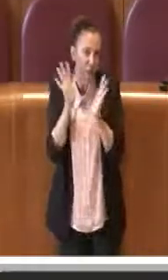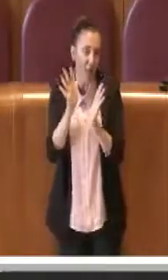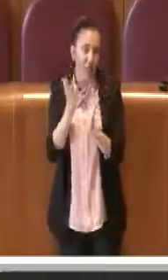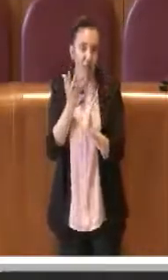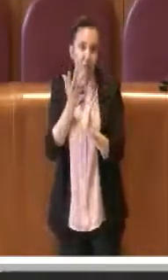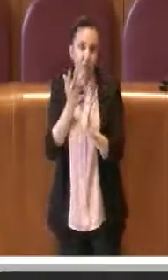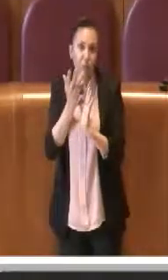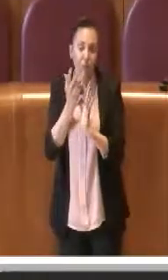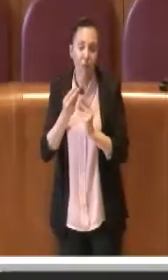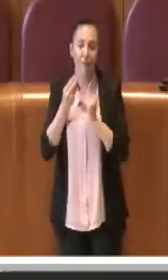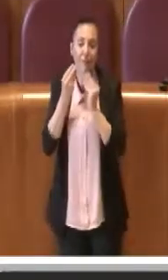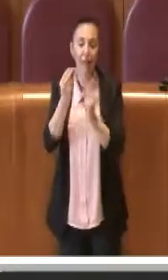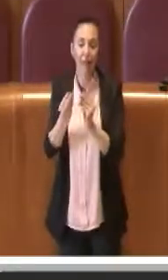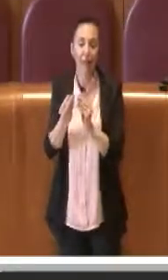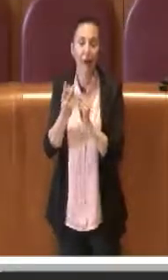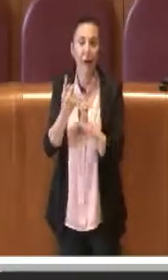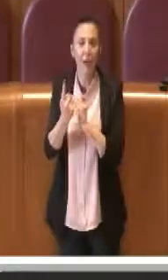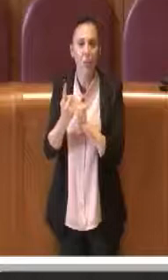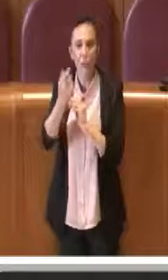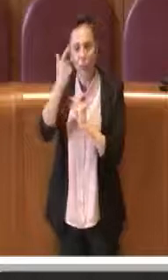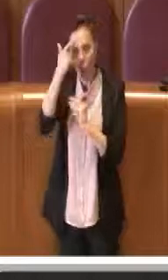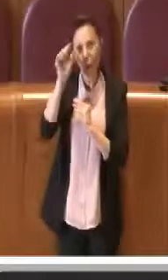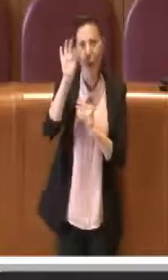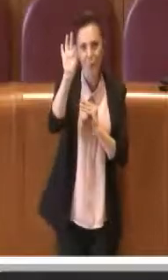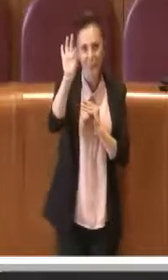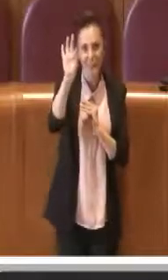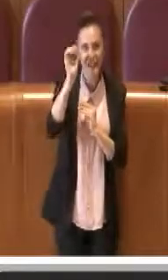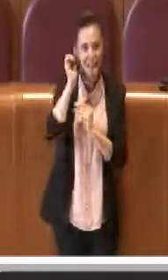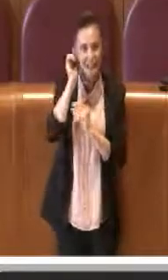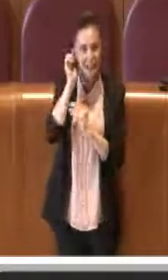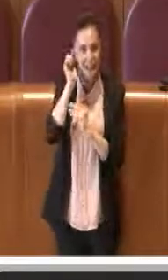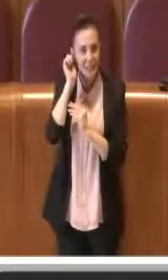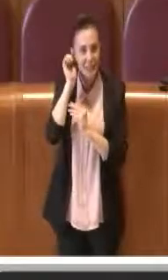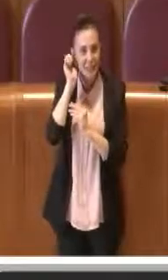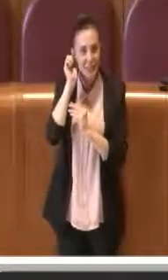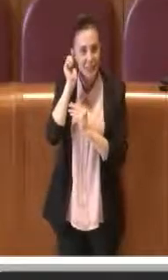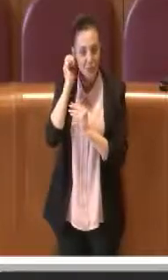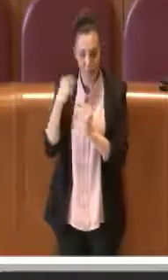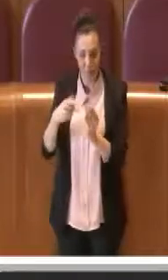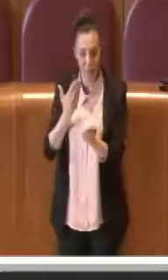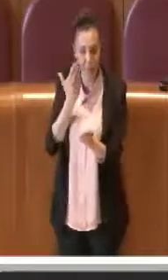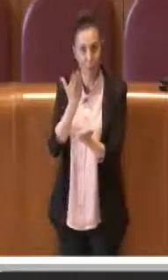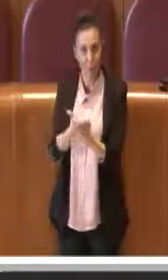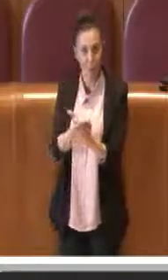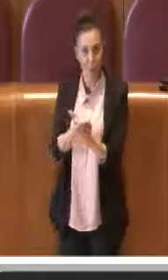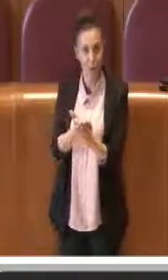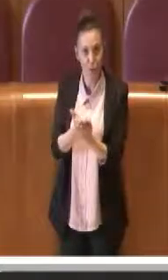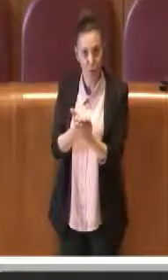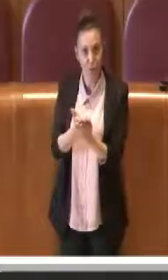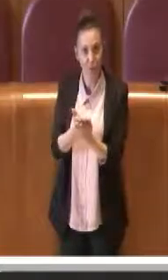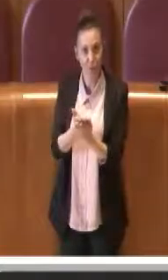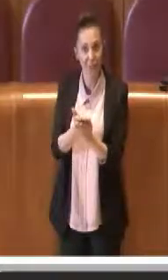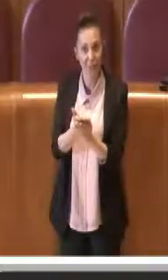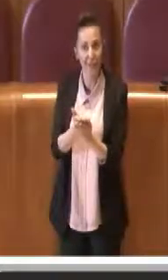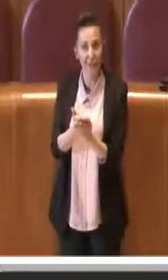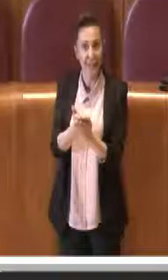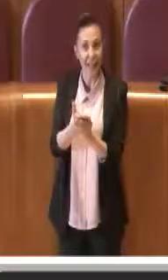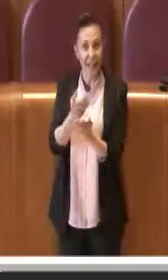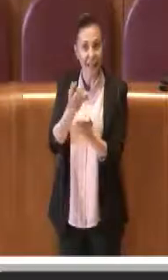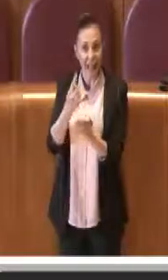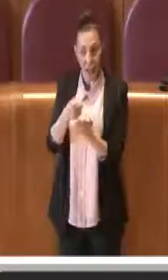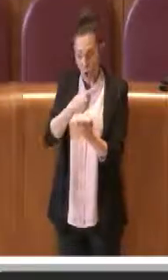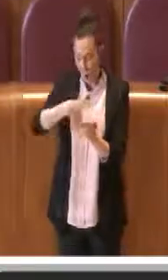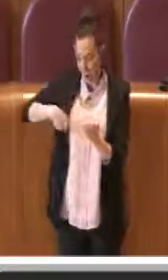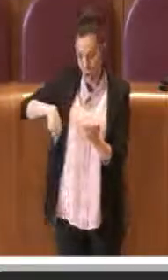indirizzare appropriatamente appunto questa questa mozione e votate i quali appunto